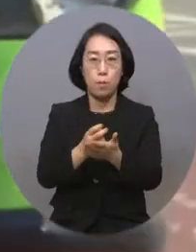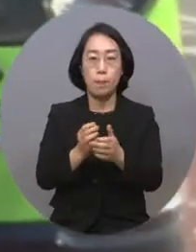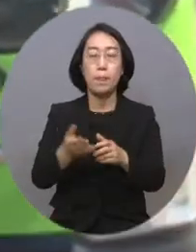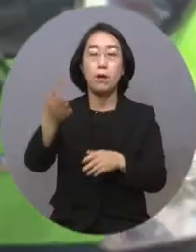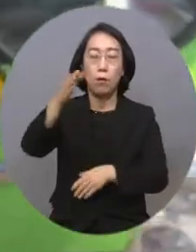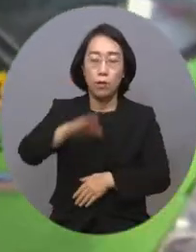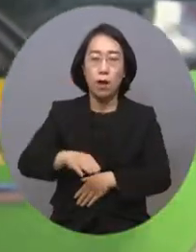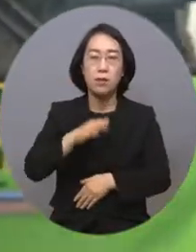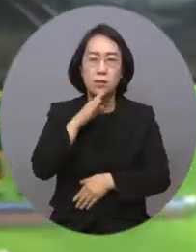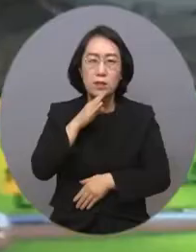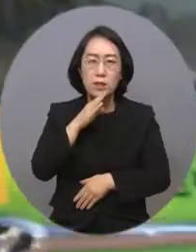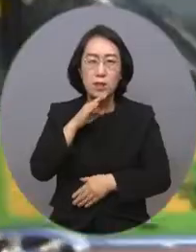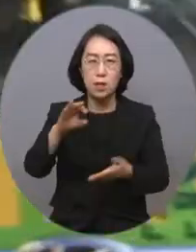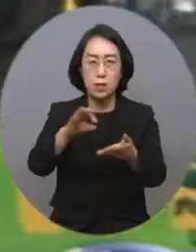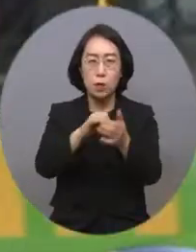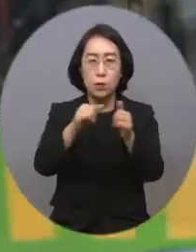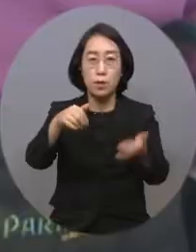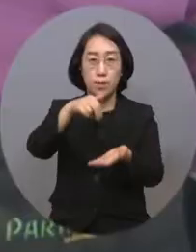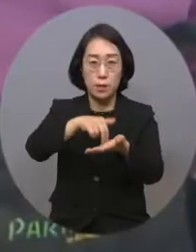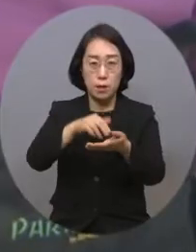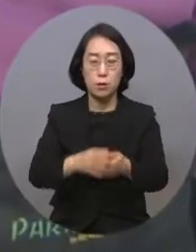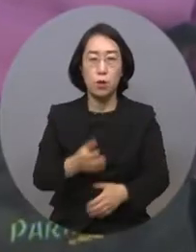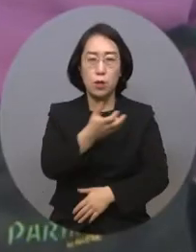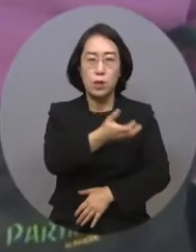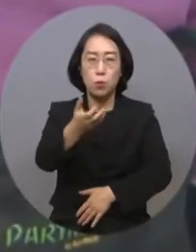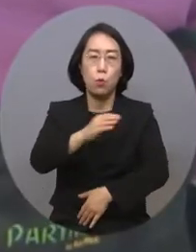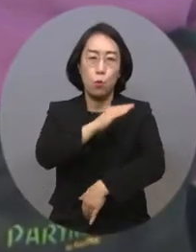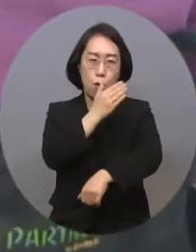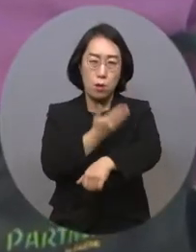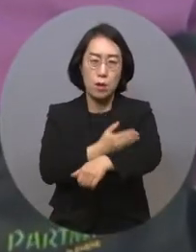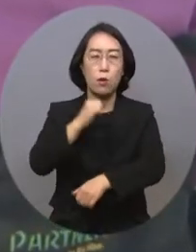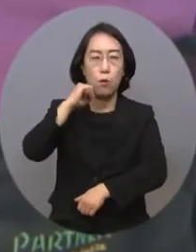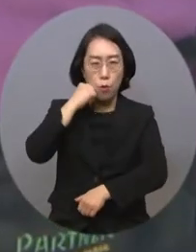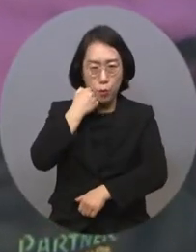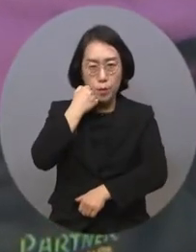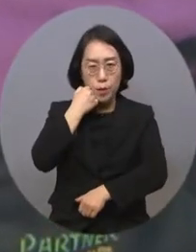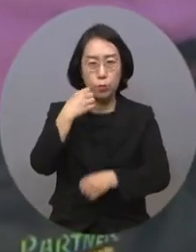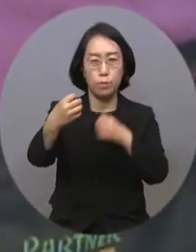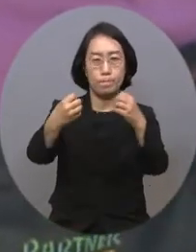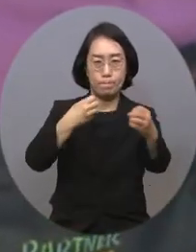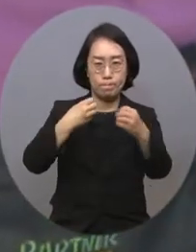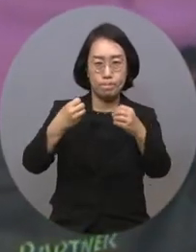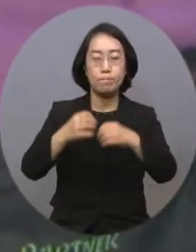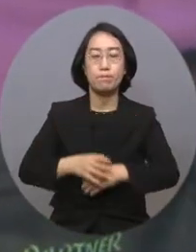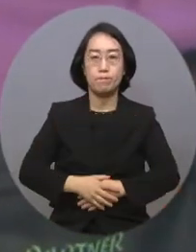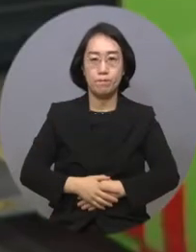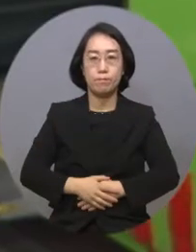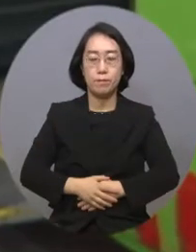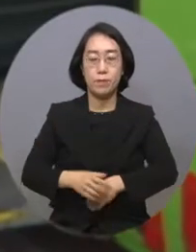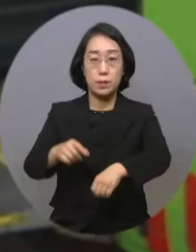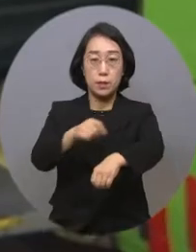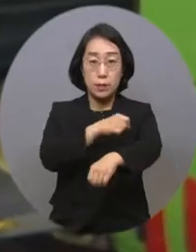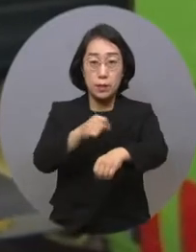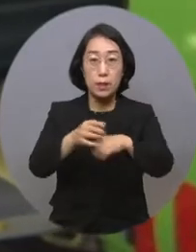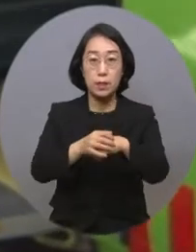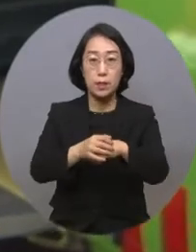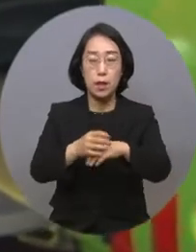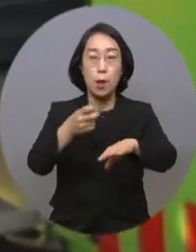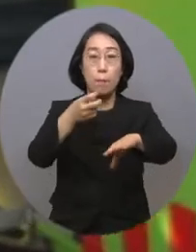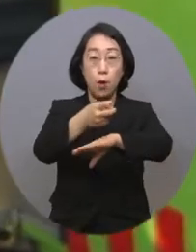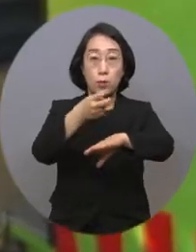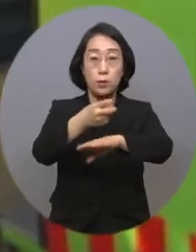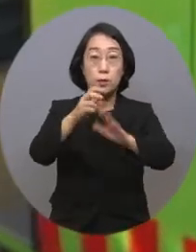하지만 교통약자들은 충분한 이동권을 보장받지 못한다는 지적이 제기돼 왔습니다. 특히 시내를 누비는